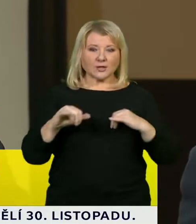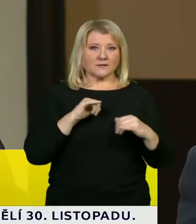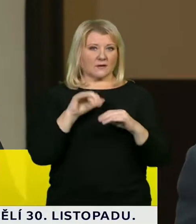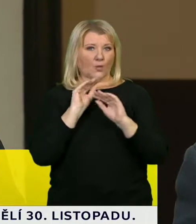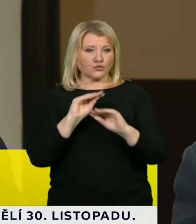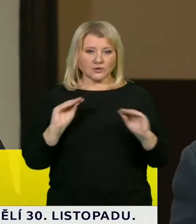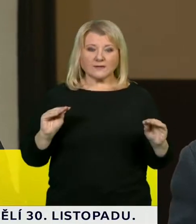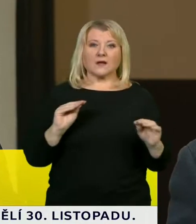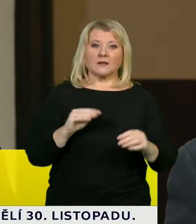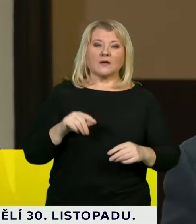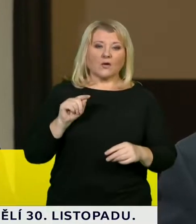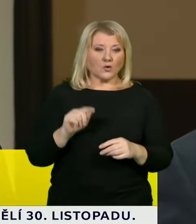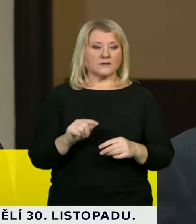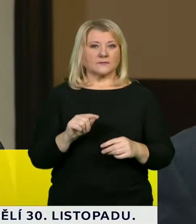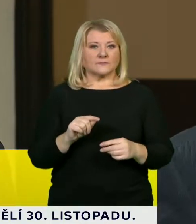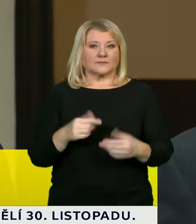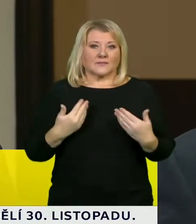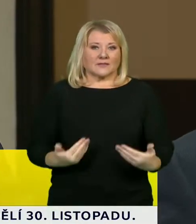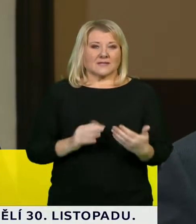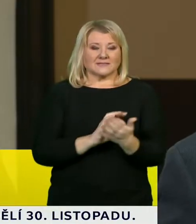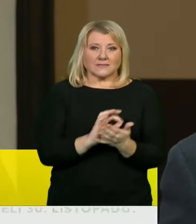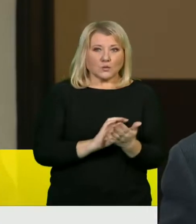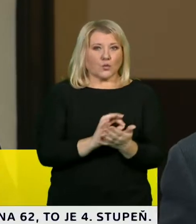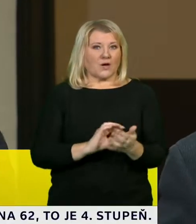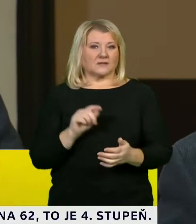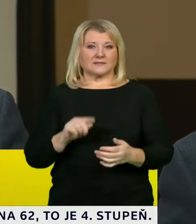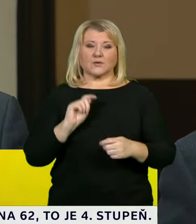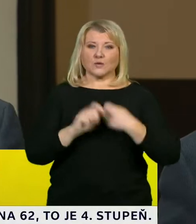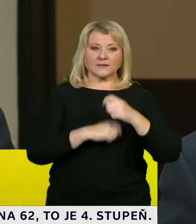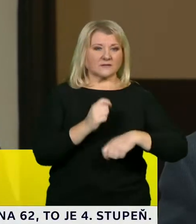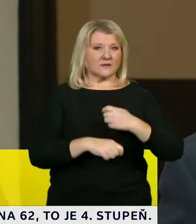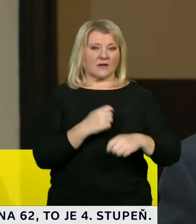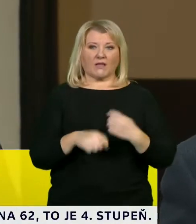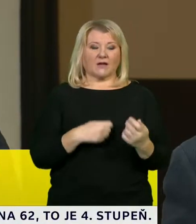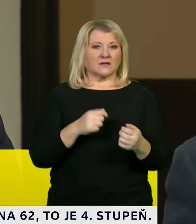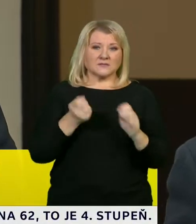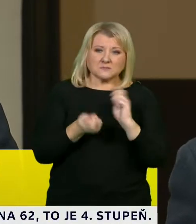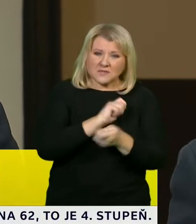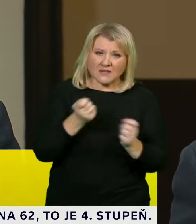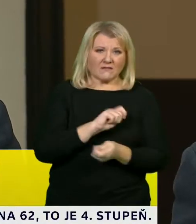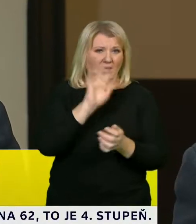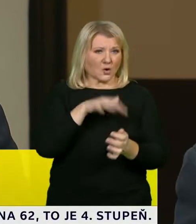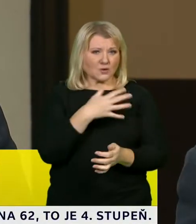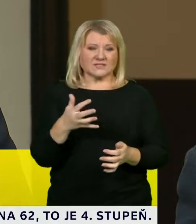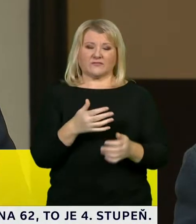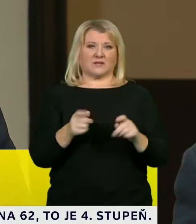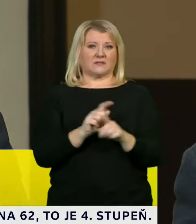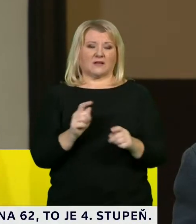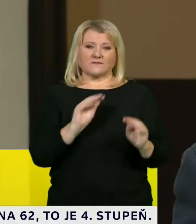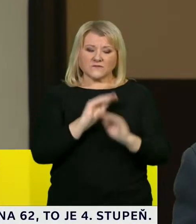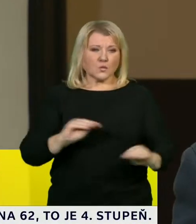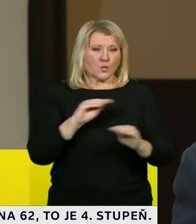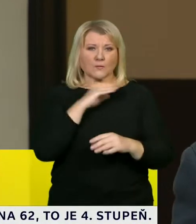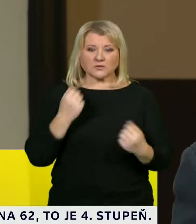skutečně je v situaci, kdy zavádí XT rozvrh, ta výuka je nesmírně náročná, patřím za to